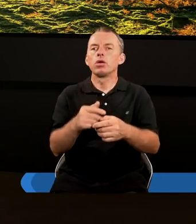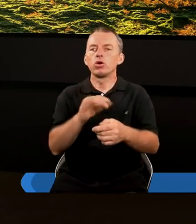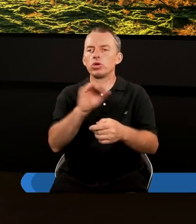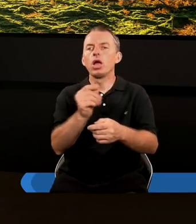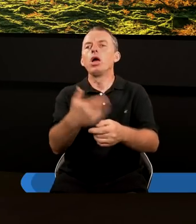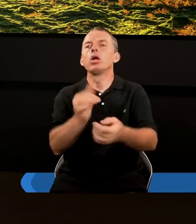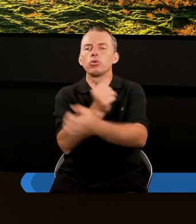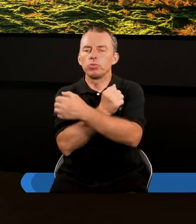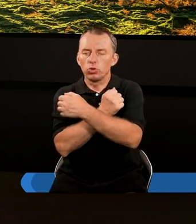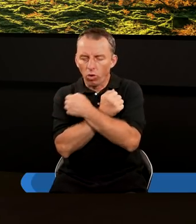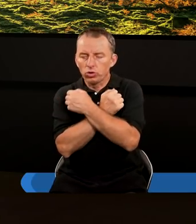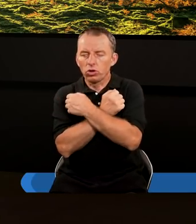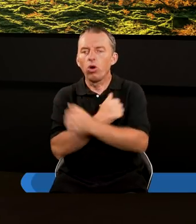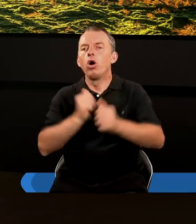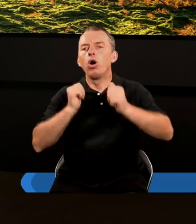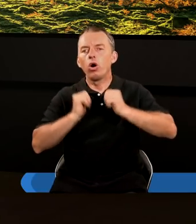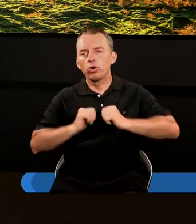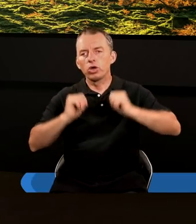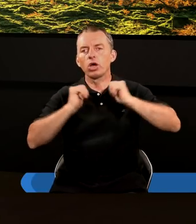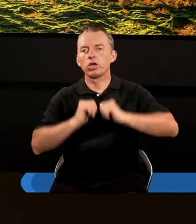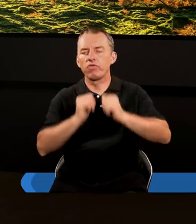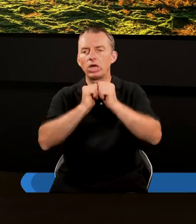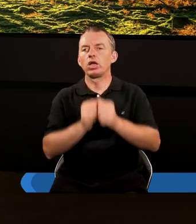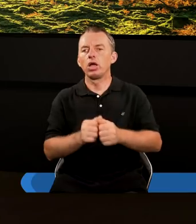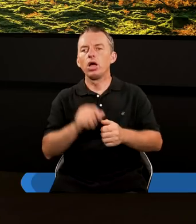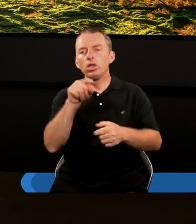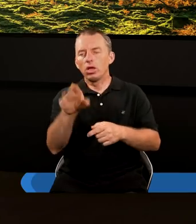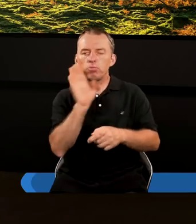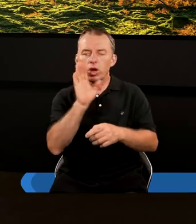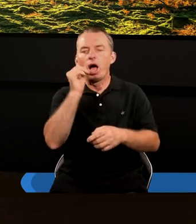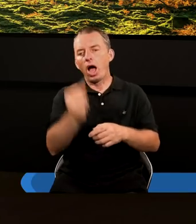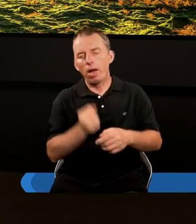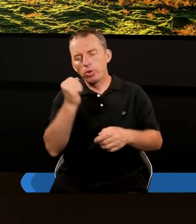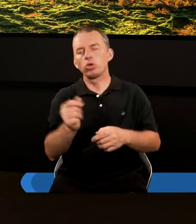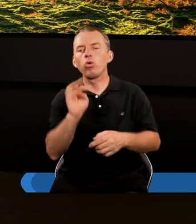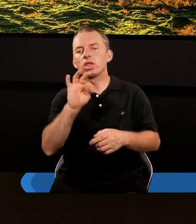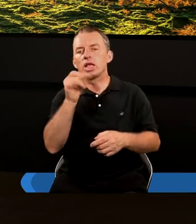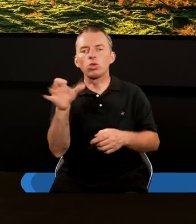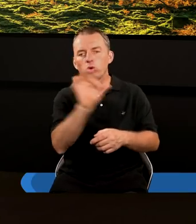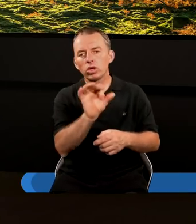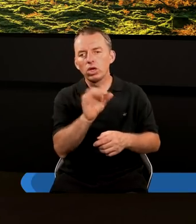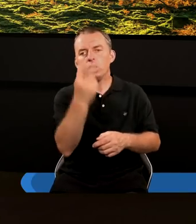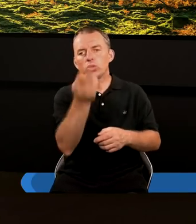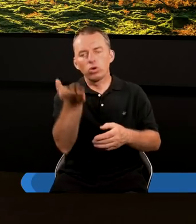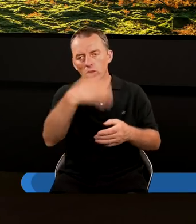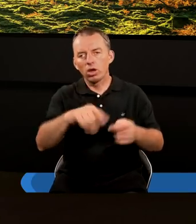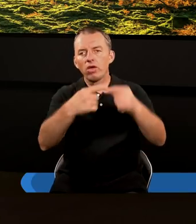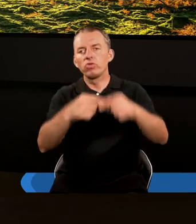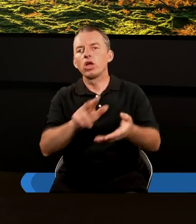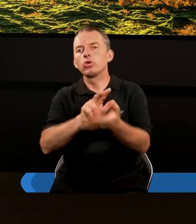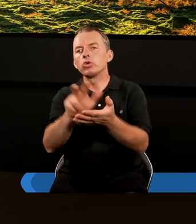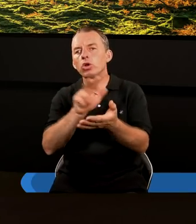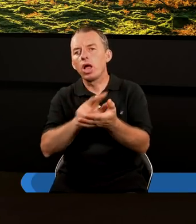Z miłością oczekiwać. Ten sam apostoł w liście do Tytusa, w rozdziale drugim, wersiecie trzynastym,